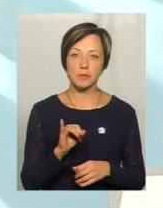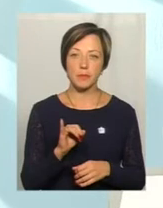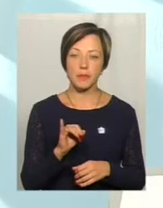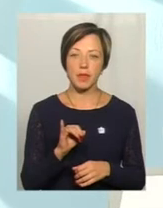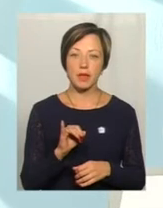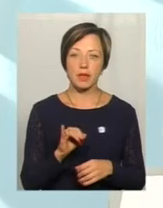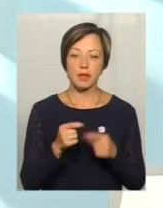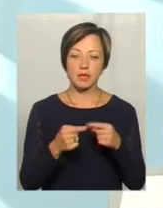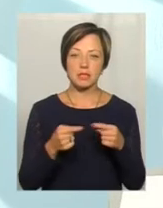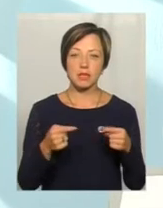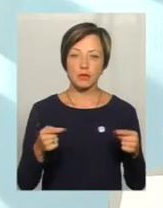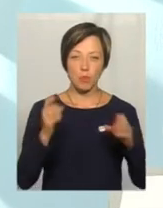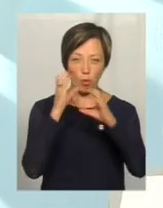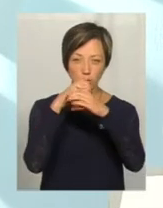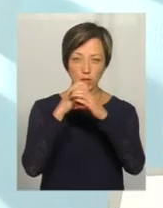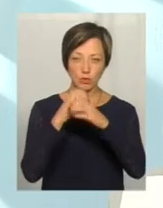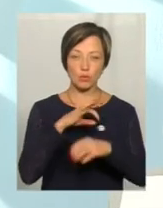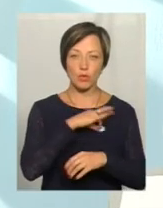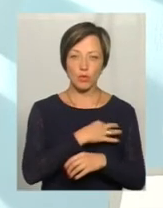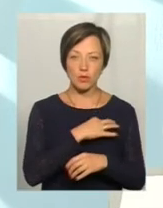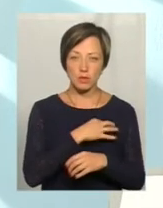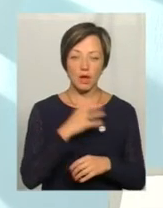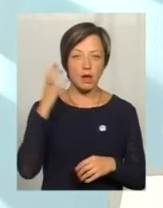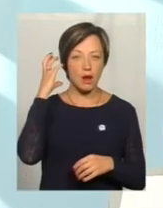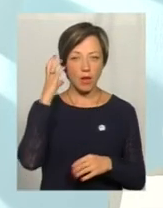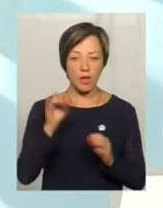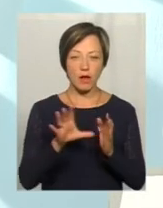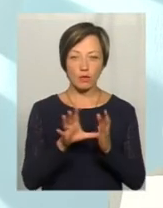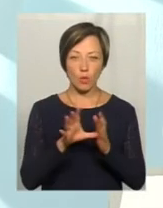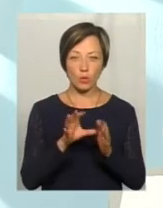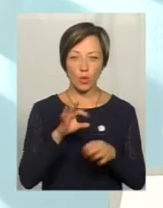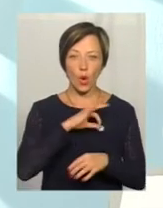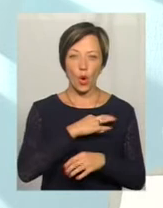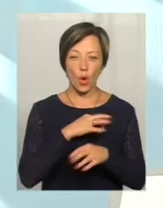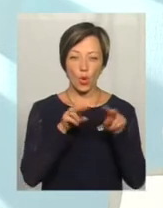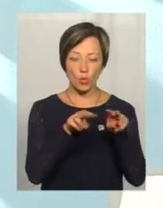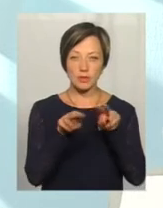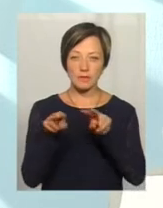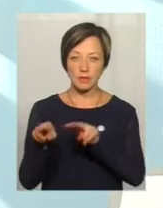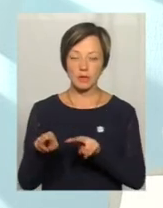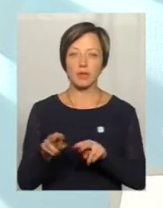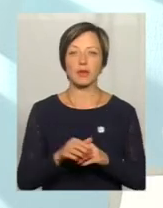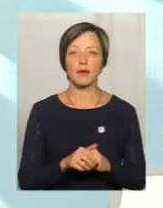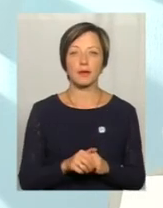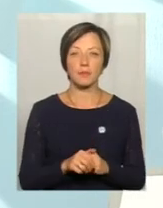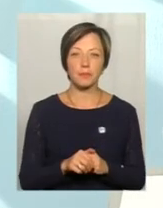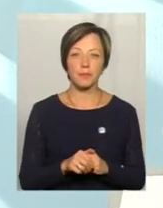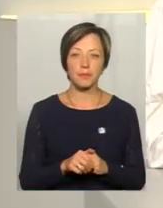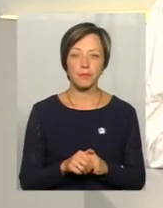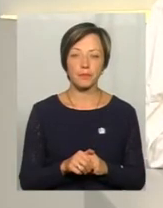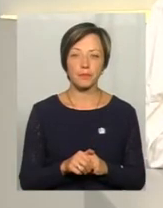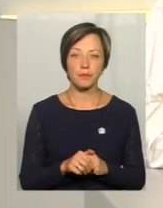засобами оптичної розвідки, засобами радіоелектронної розвідки, спостереження. Тому